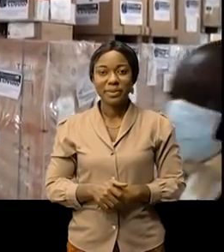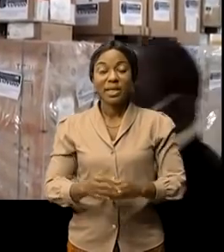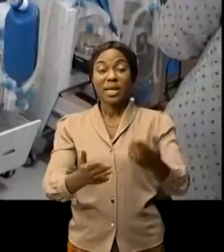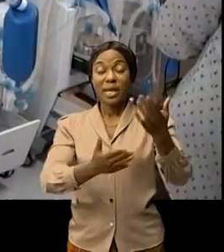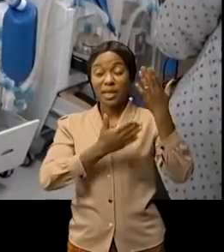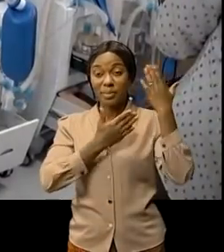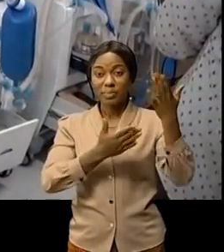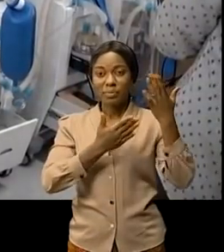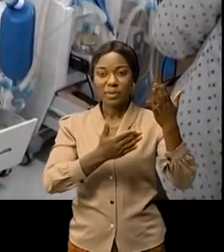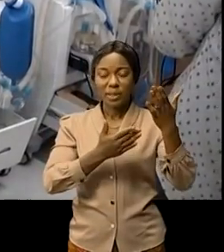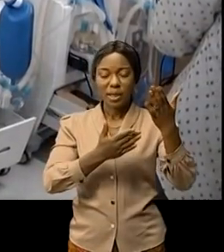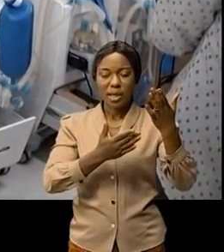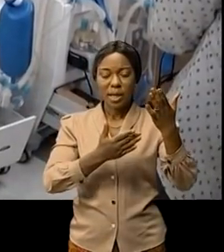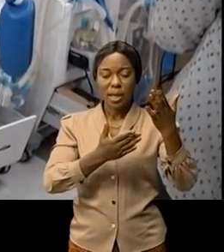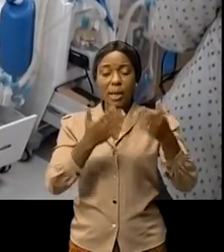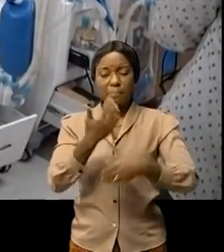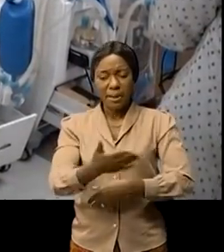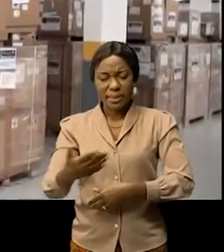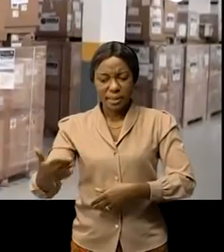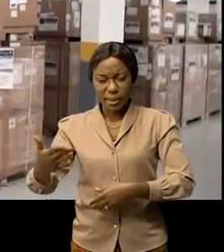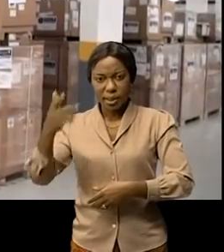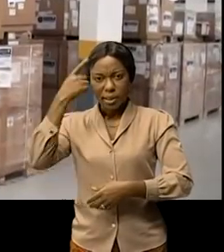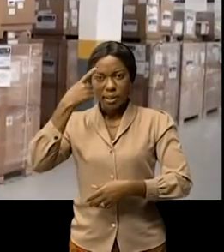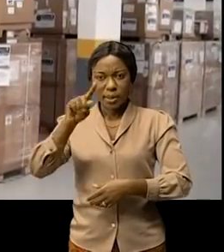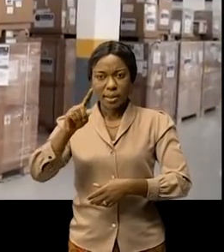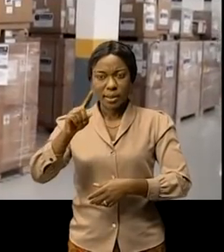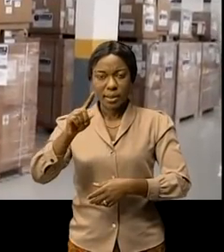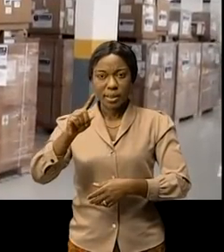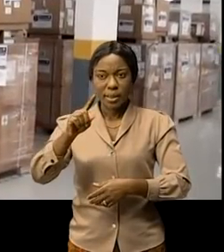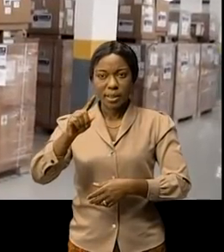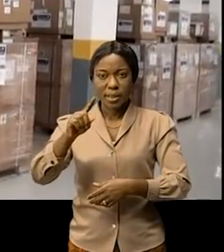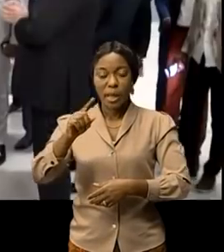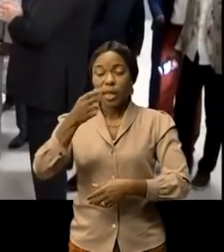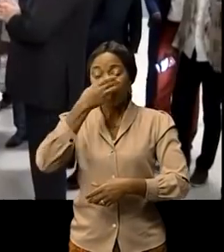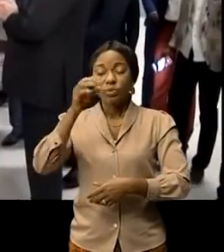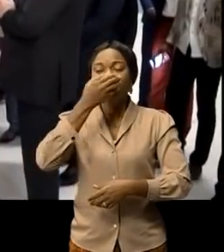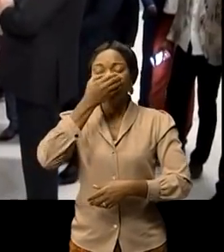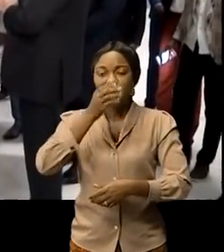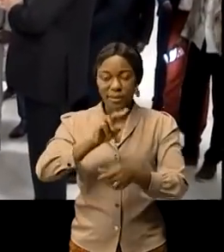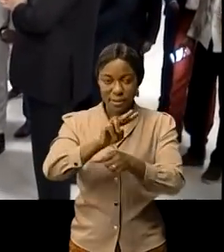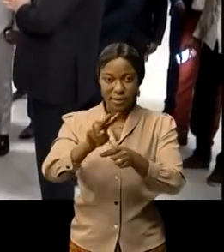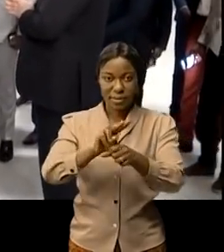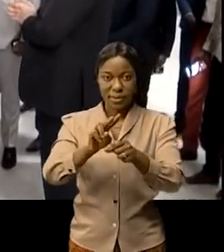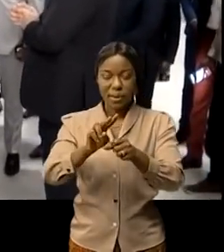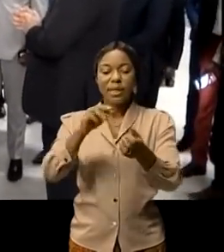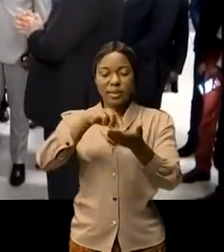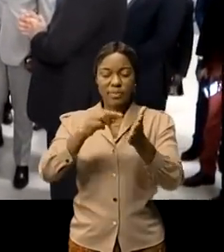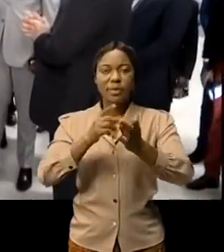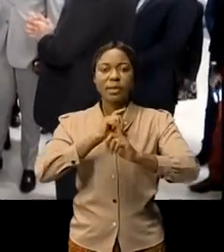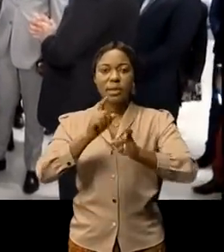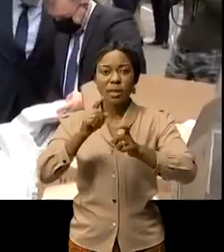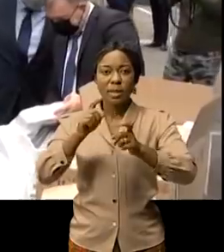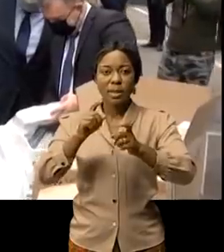du matériel contre le Covid-19 ces dons de la banque mondiale s'inscrivent dans le cadre du partenariat entre la RDC et cette